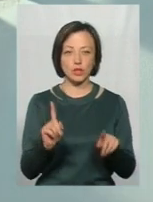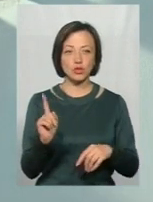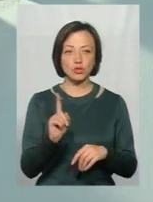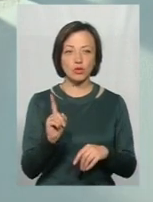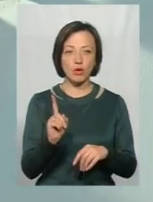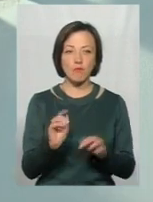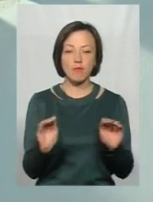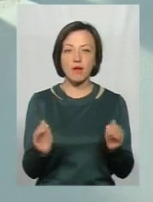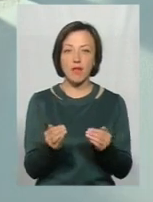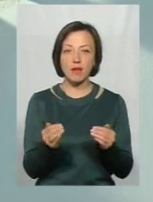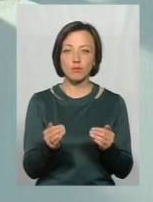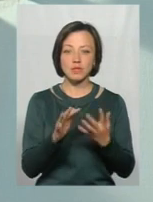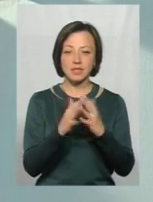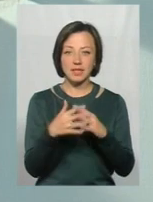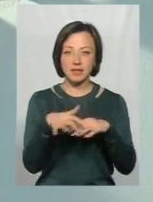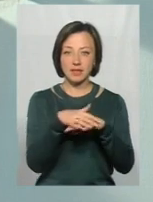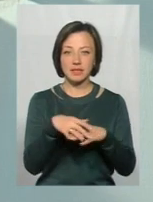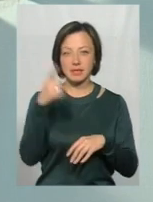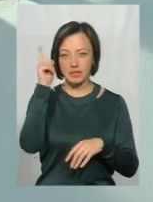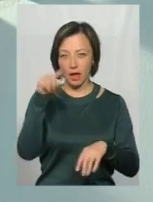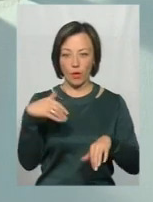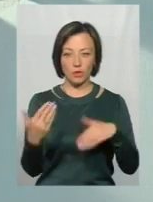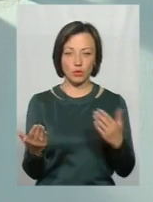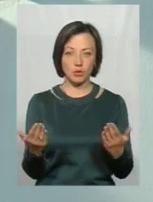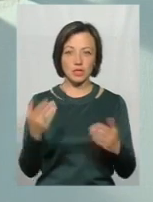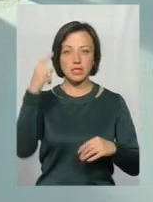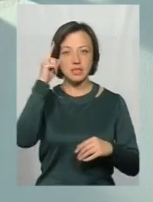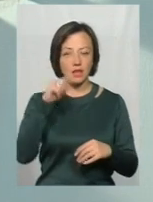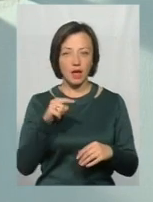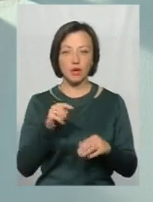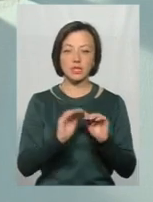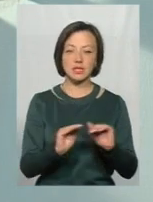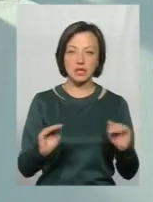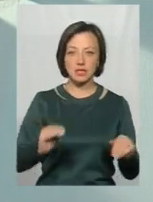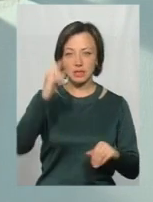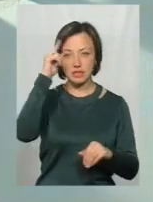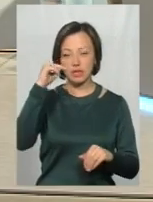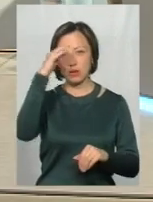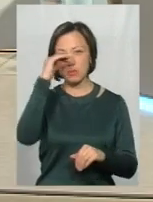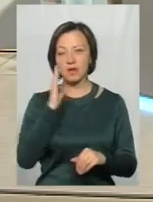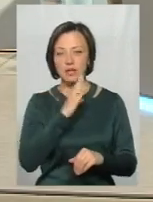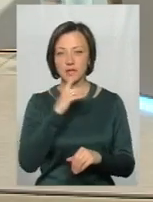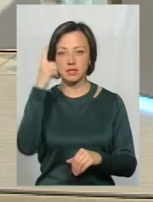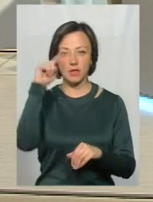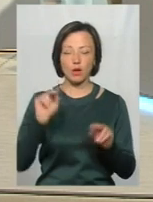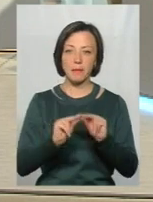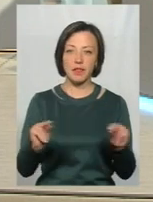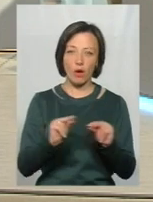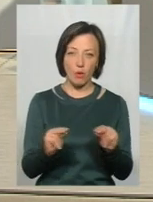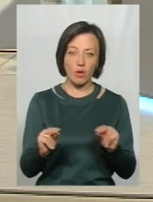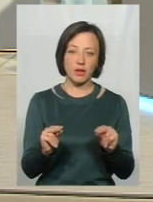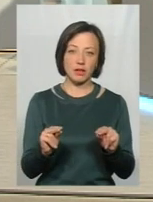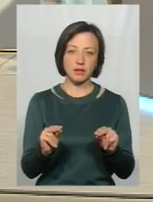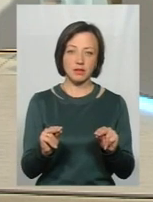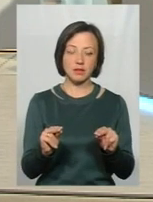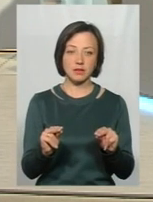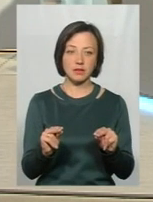що в маленькому населеному пункті всі знають один одного. Знають діти, знають батьки, знають педагоги. Адже педагоги,